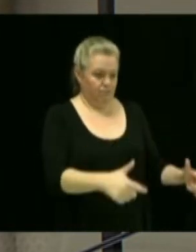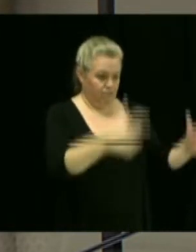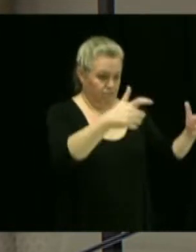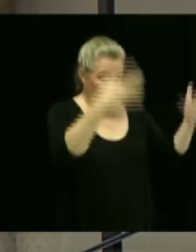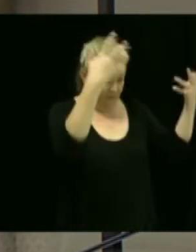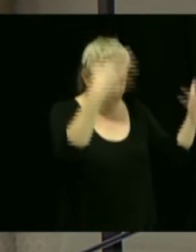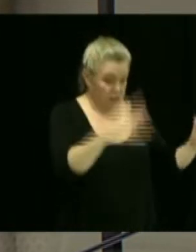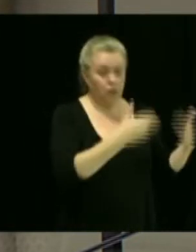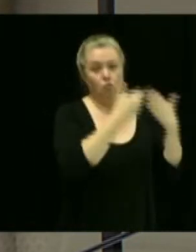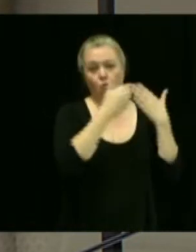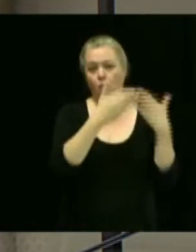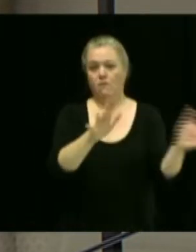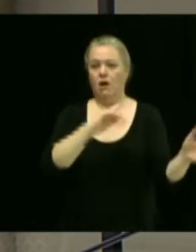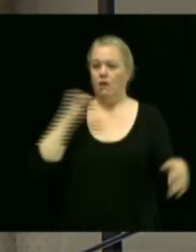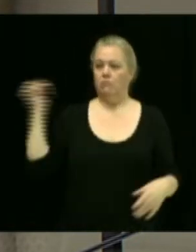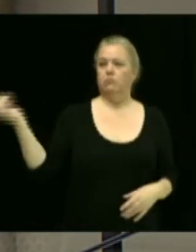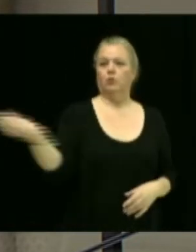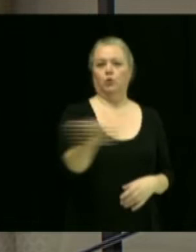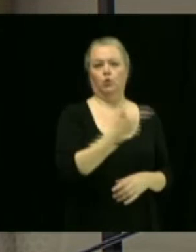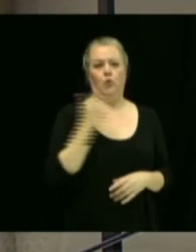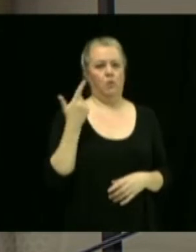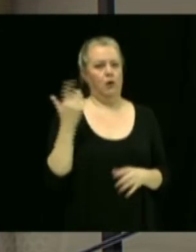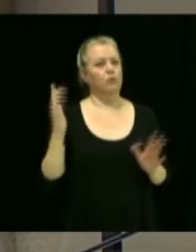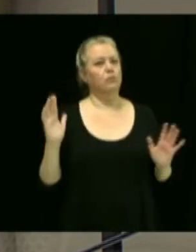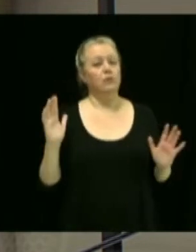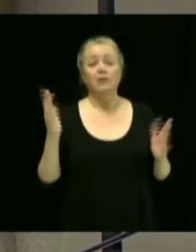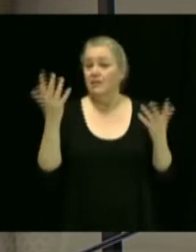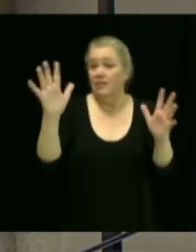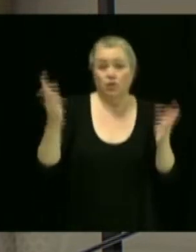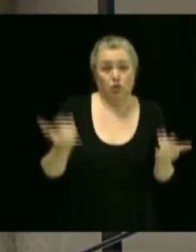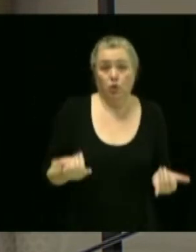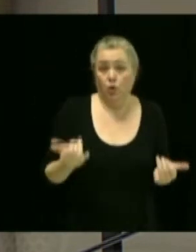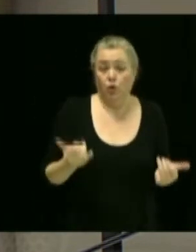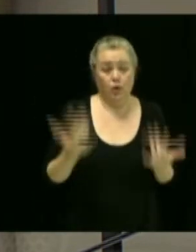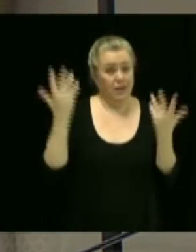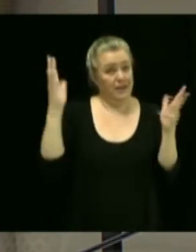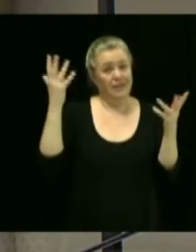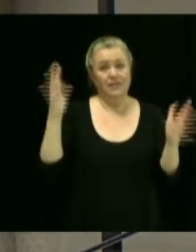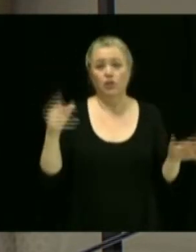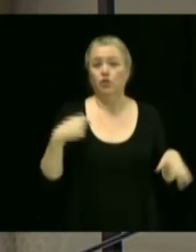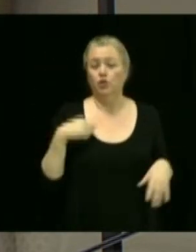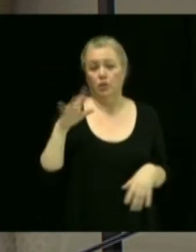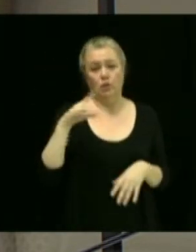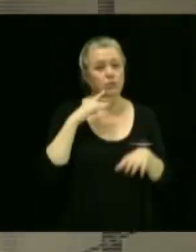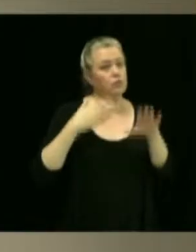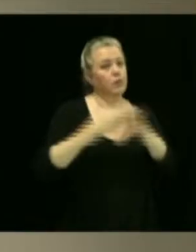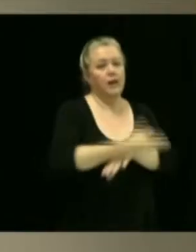à l'ensemble de la population de la municipalité, comme c'est déjà le cas actuellement via l'entente de guichet unique que nous avons.